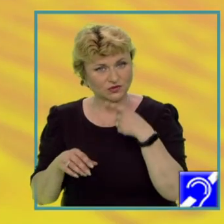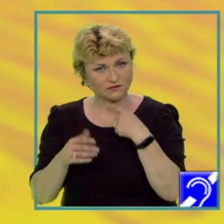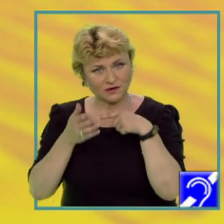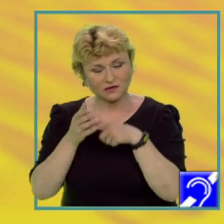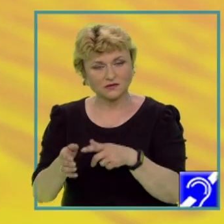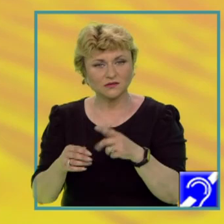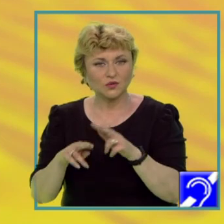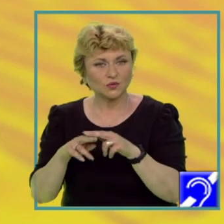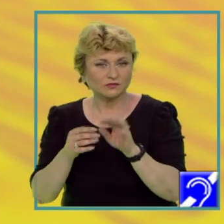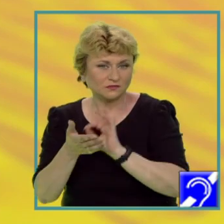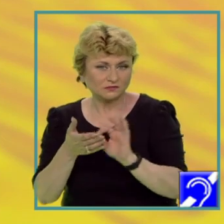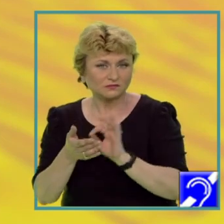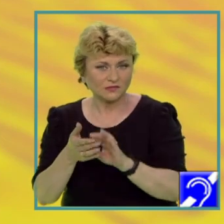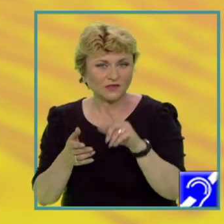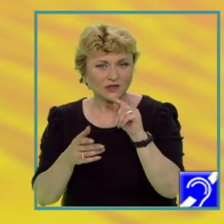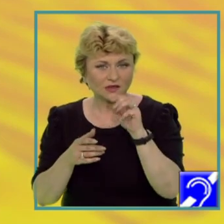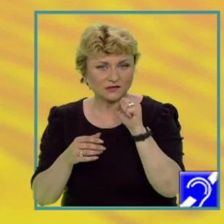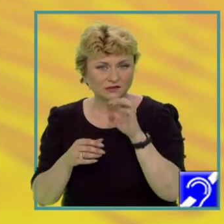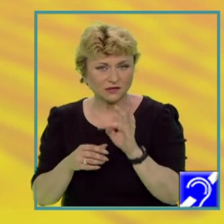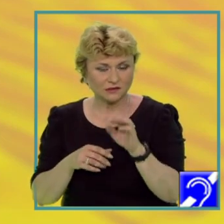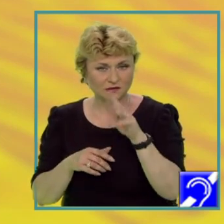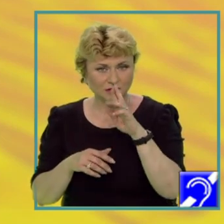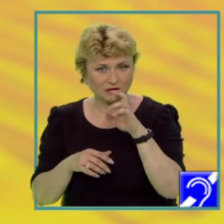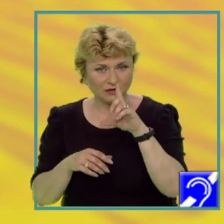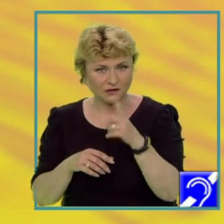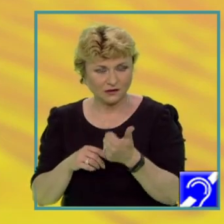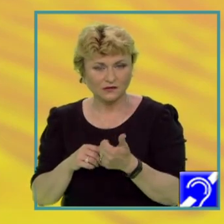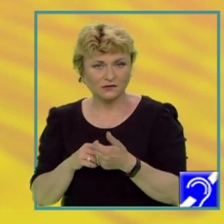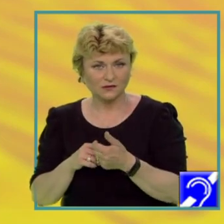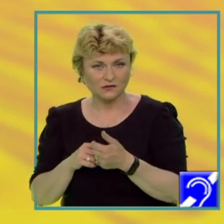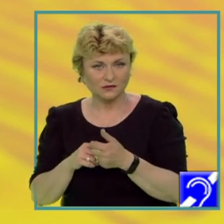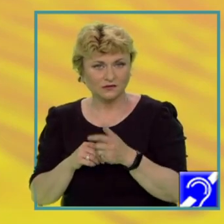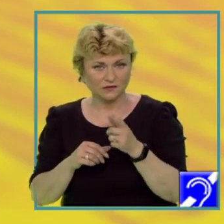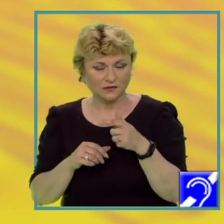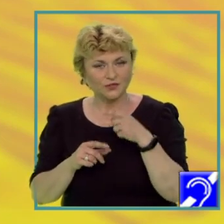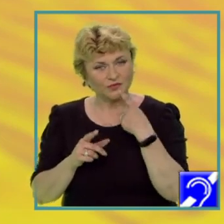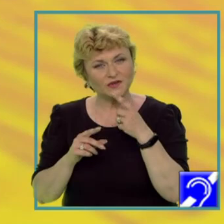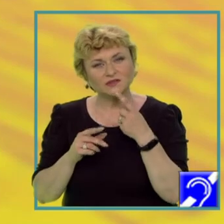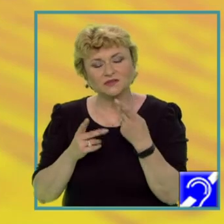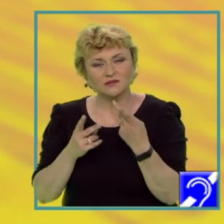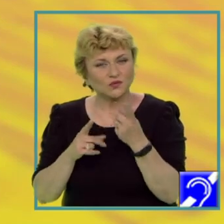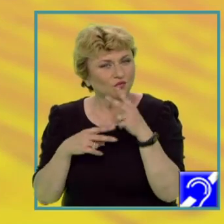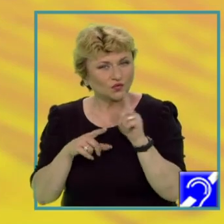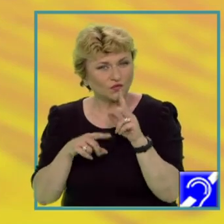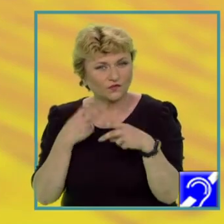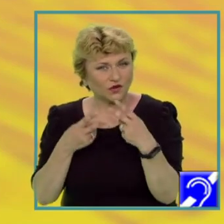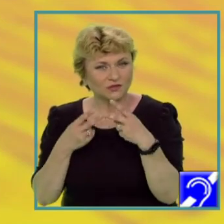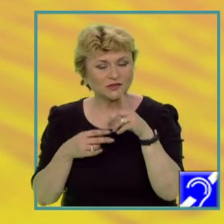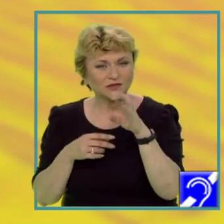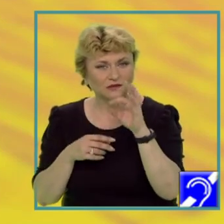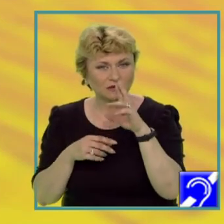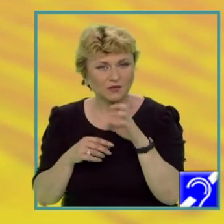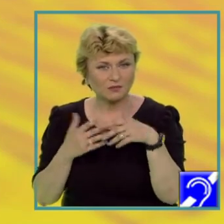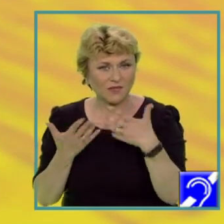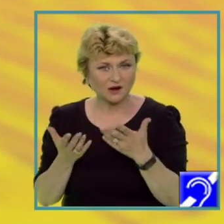răspunsurilor la testele grillă. Evitați răspunsurile folosind litere mari pentru a nu se confunda cu